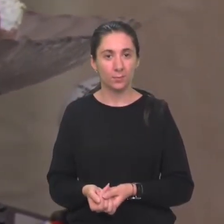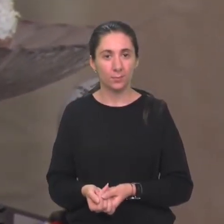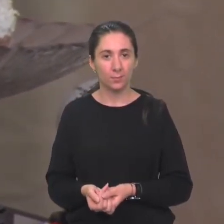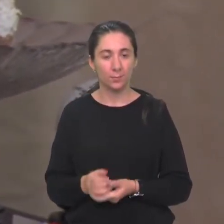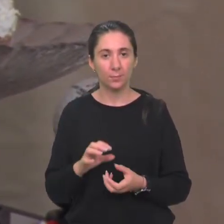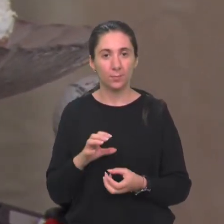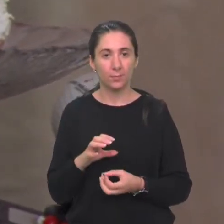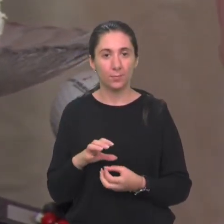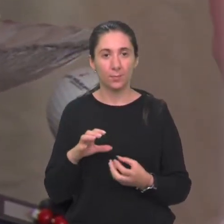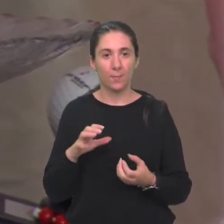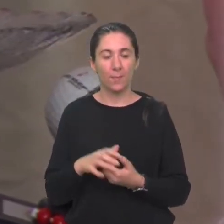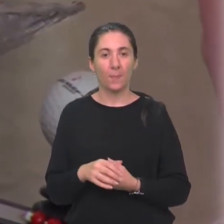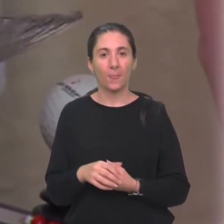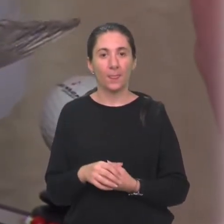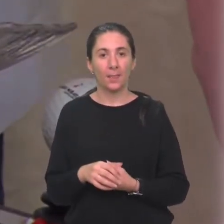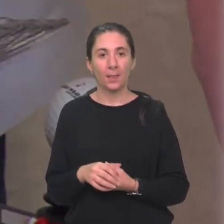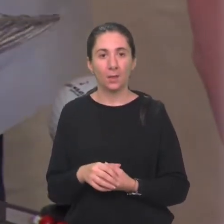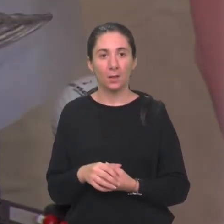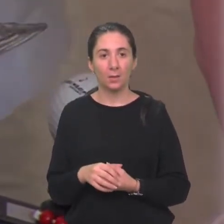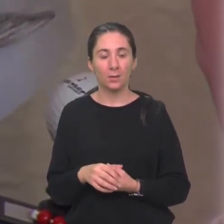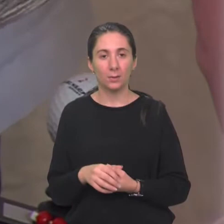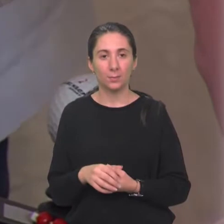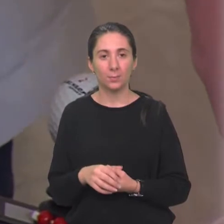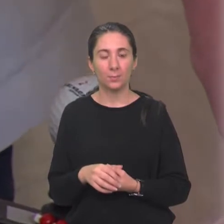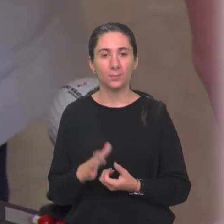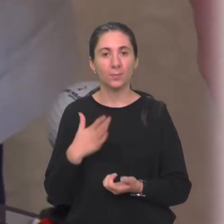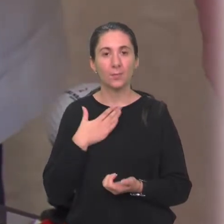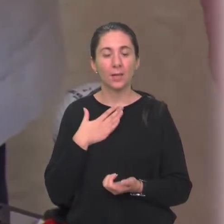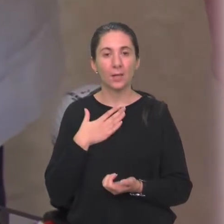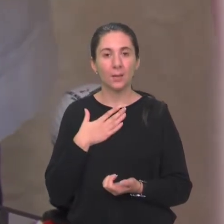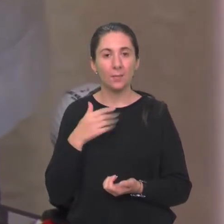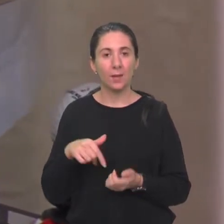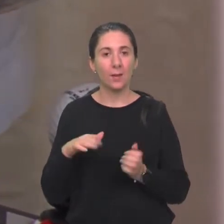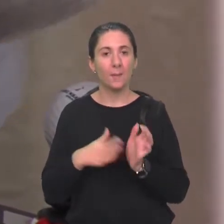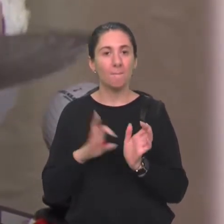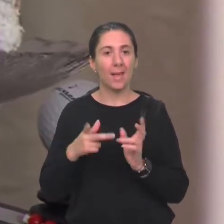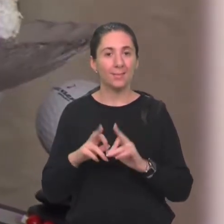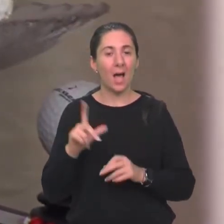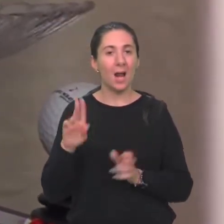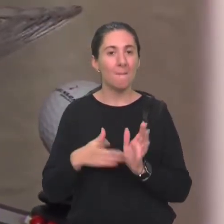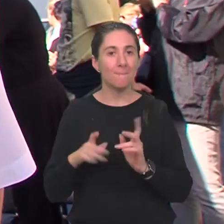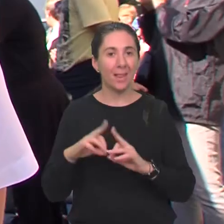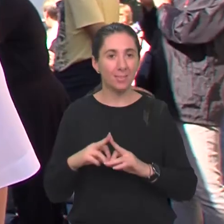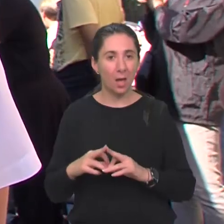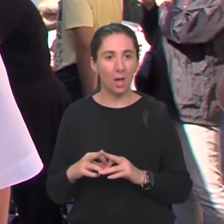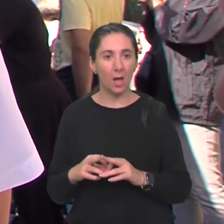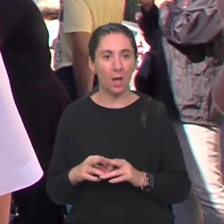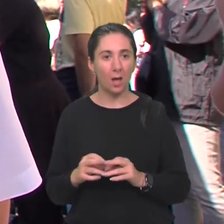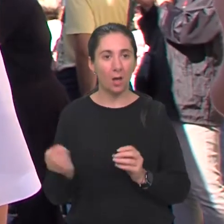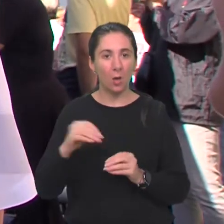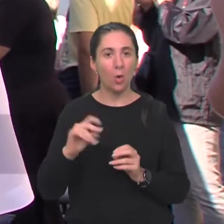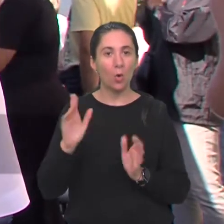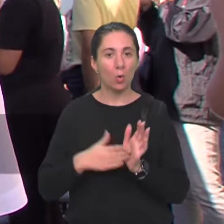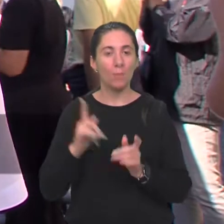Nježnost na plažoj. I ima ide menta, limeta, ekstrat